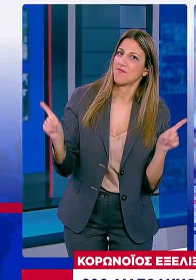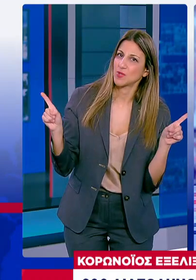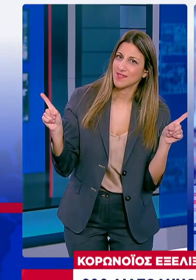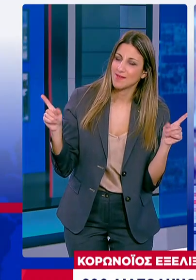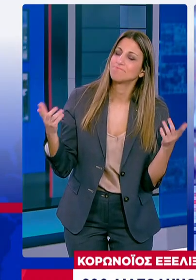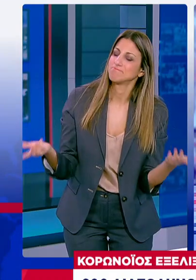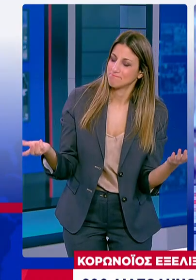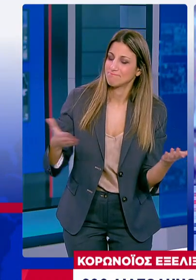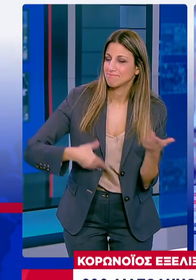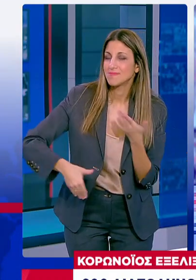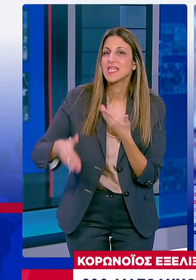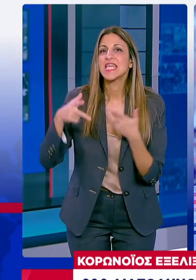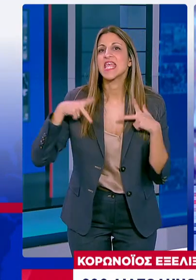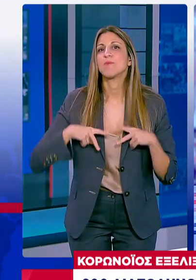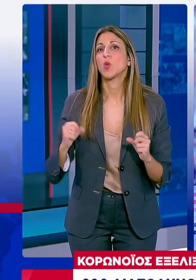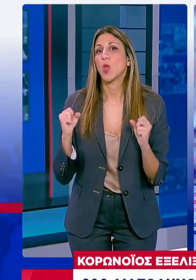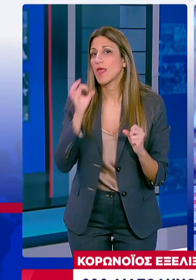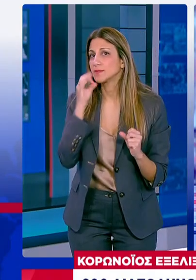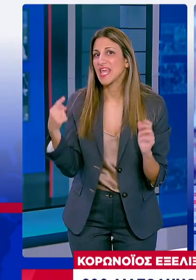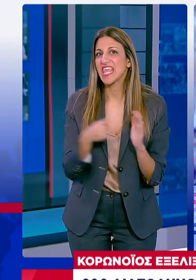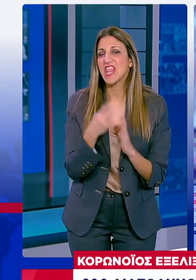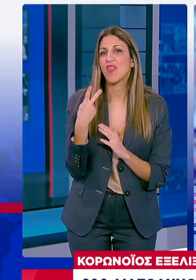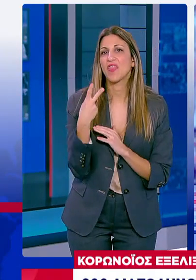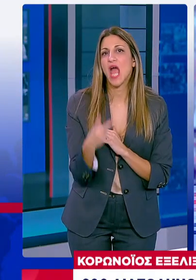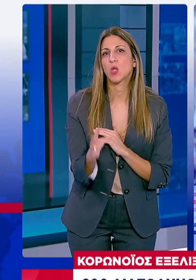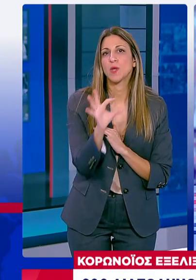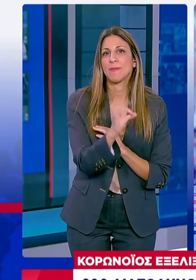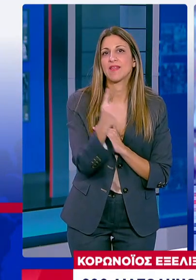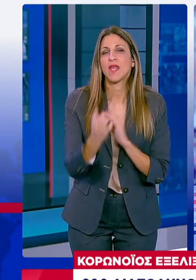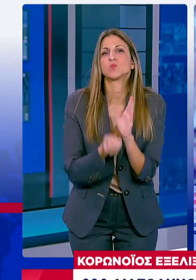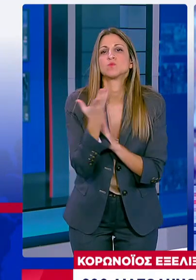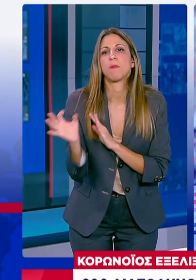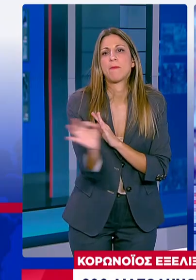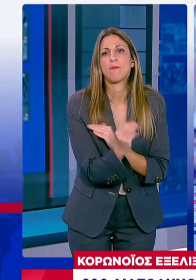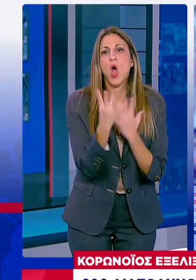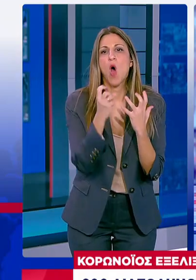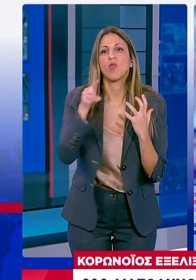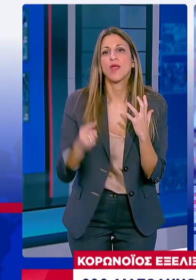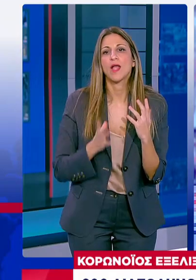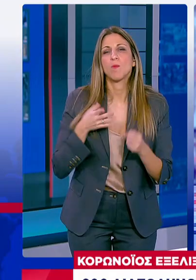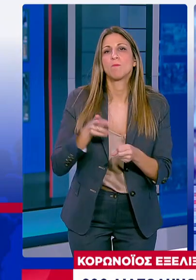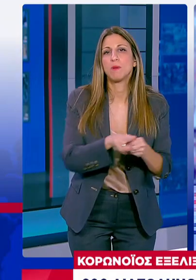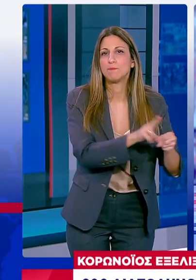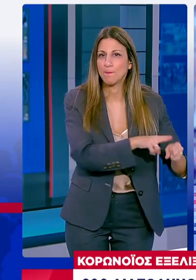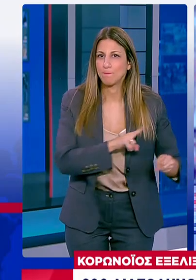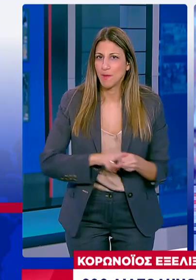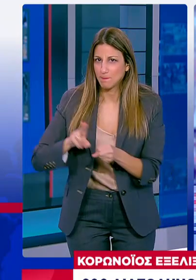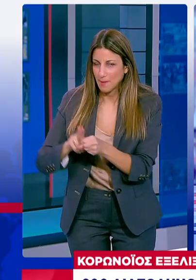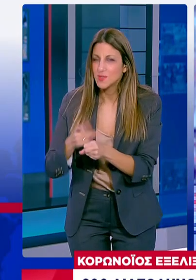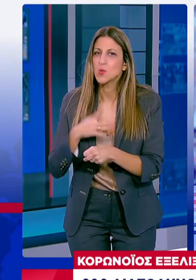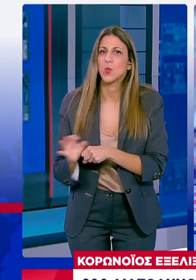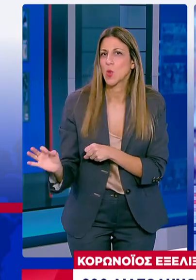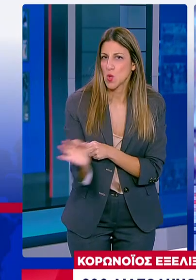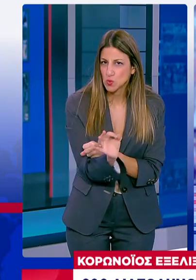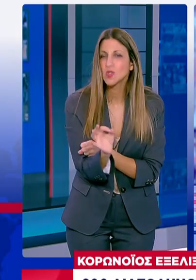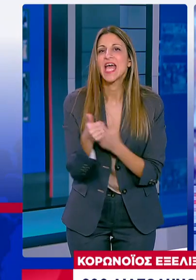Όπως είπε το Υπουργείο Υγείας 1251 είναι τα νέα κρούσματα 89 είναι κρύα από την πανδημία Του κορονοϊού και